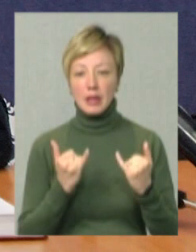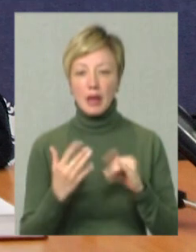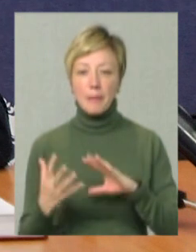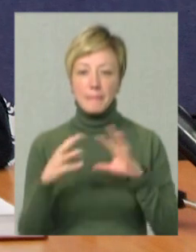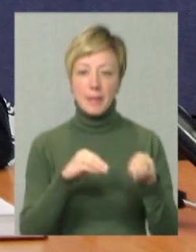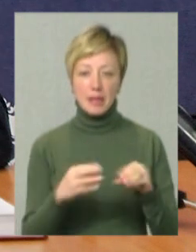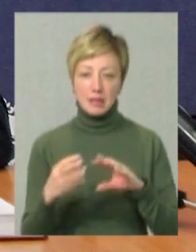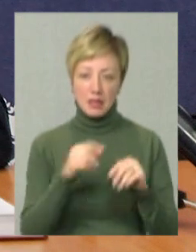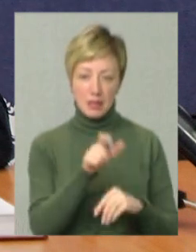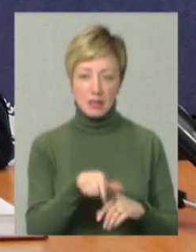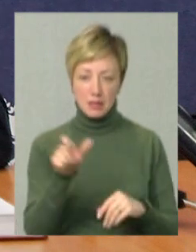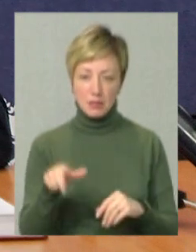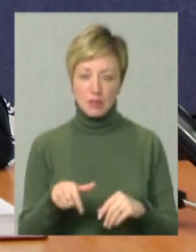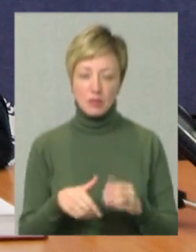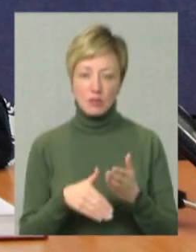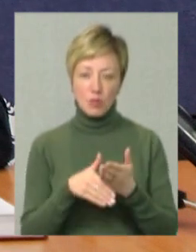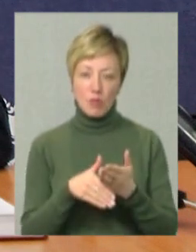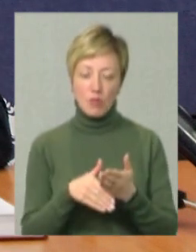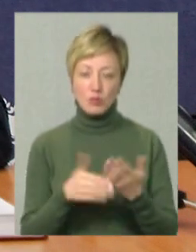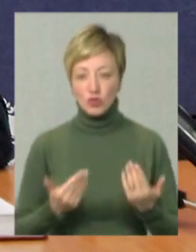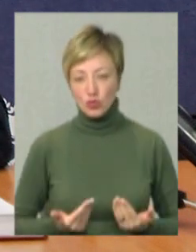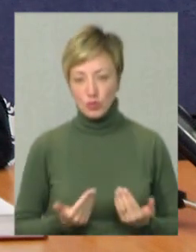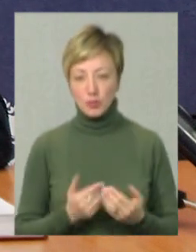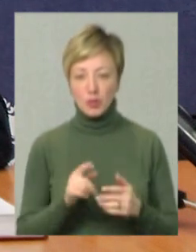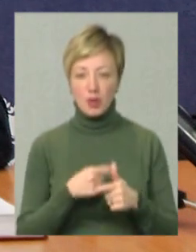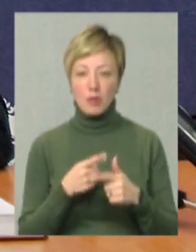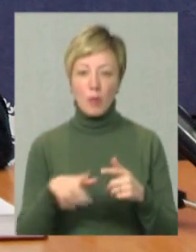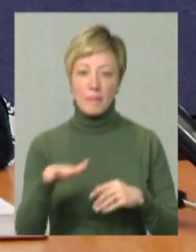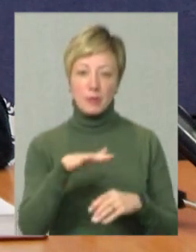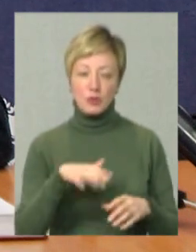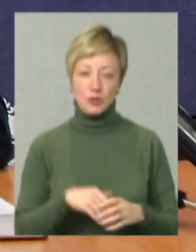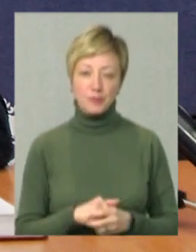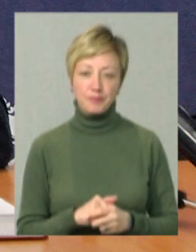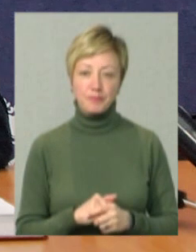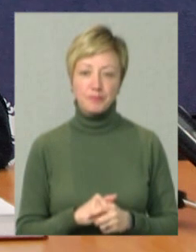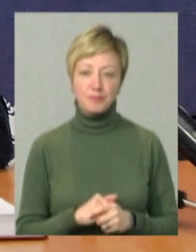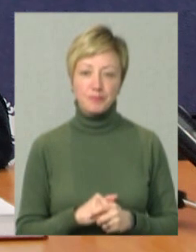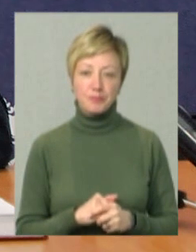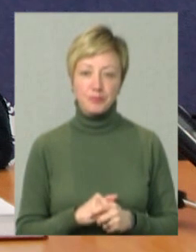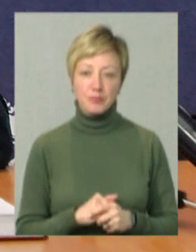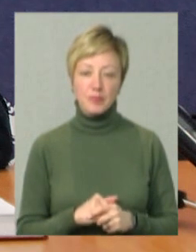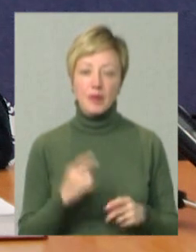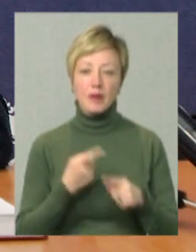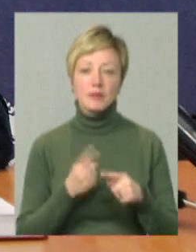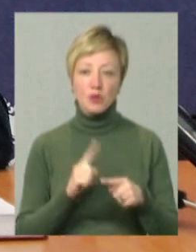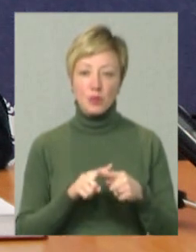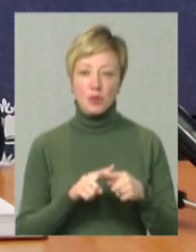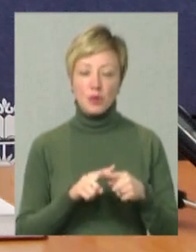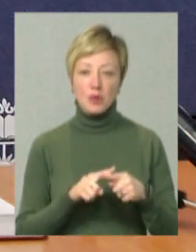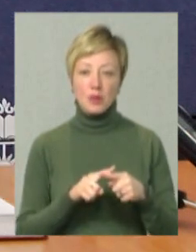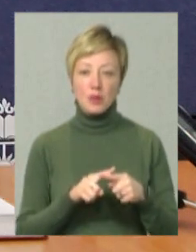наших співгромадян, допомогу у розселенні або надавати відповідні приміщення. Тому в цьому